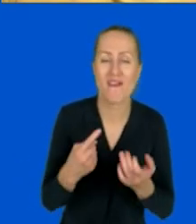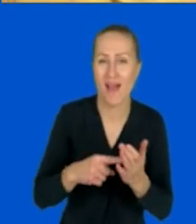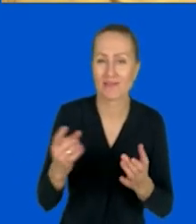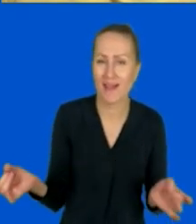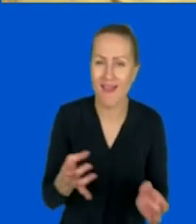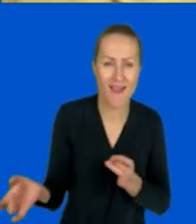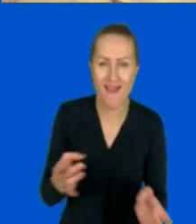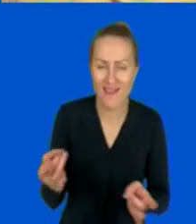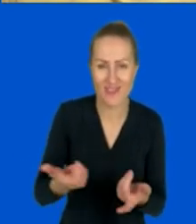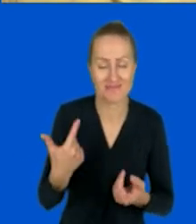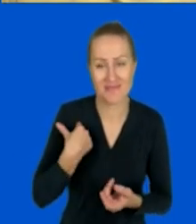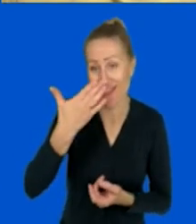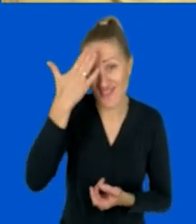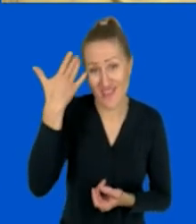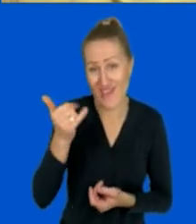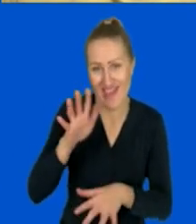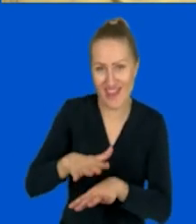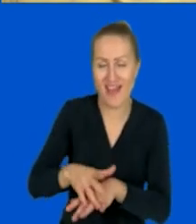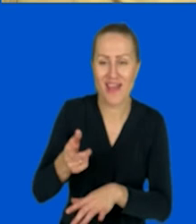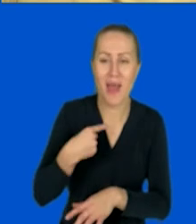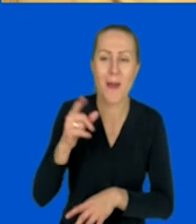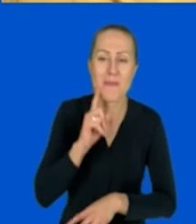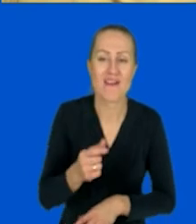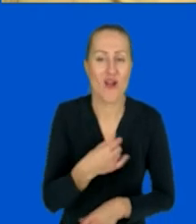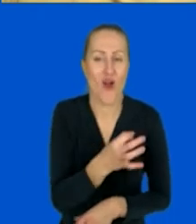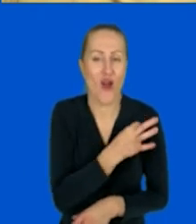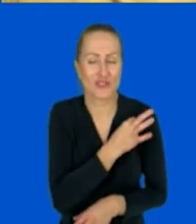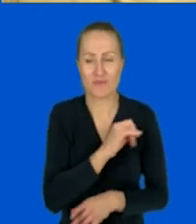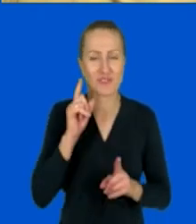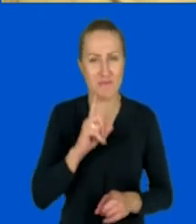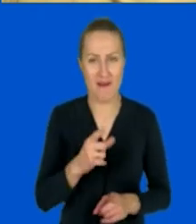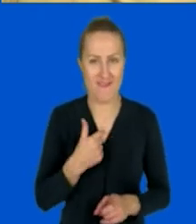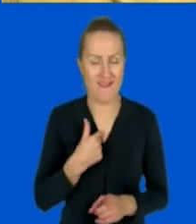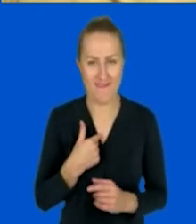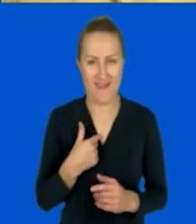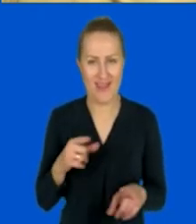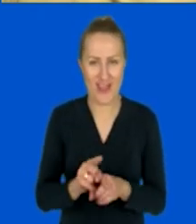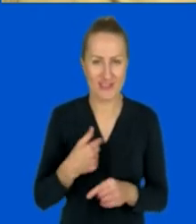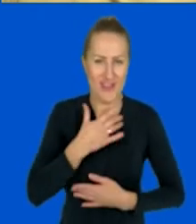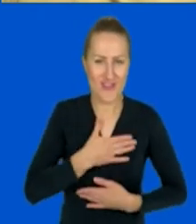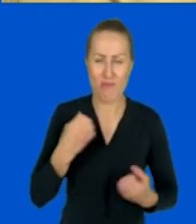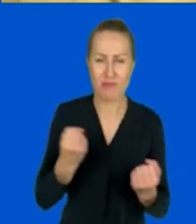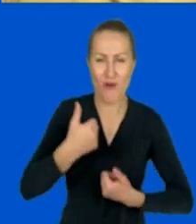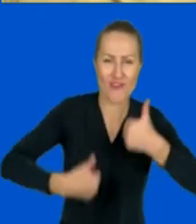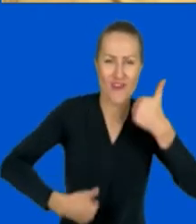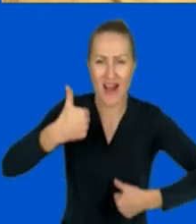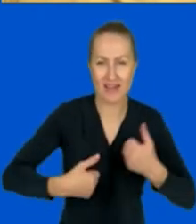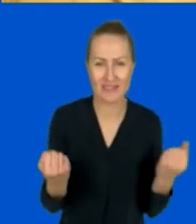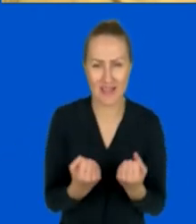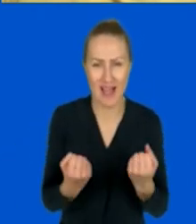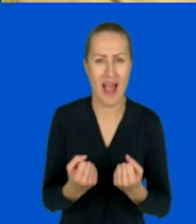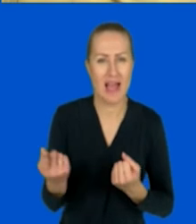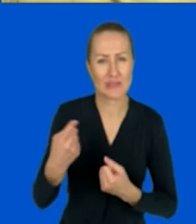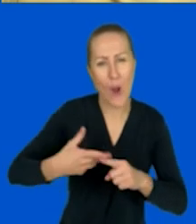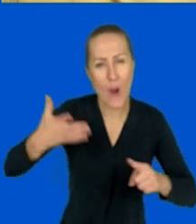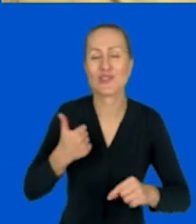No nie wiem, jak do tego podejść. Ja osobiście też jakby nie jestem fanką rywalizacji, takiej hardkorowej. Lubię